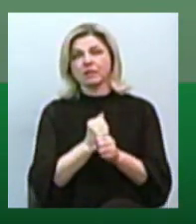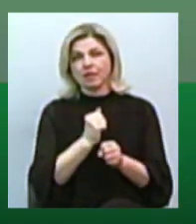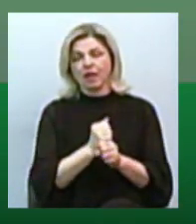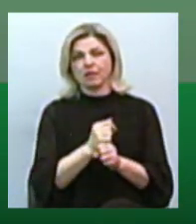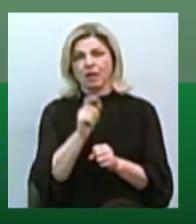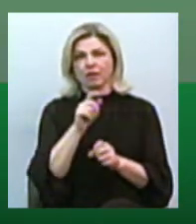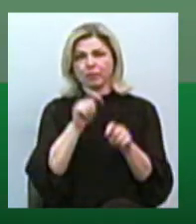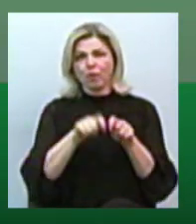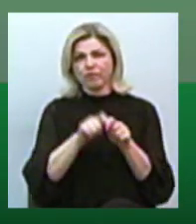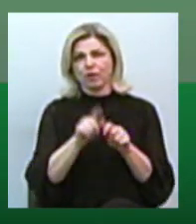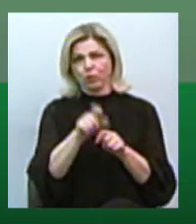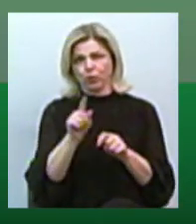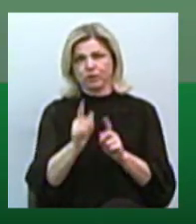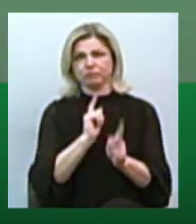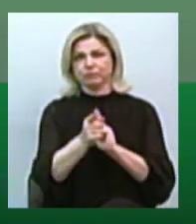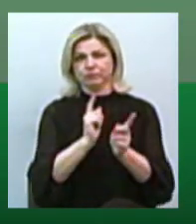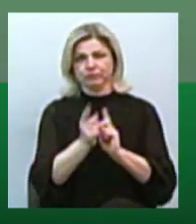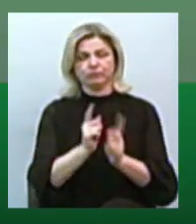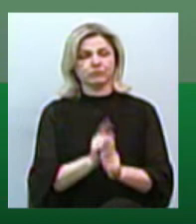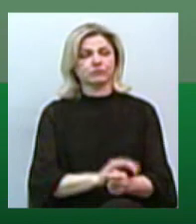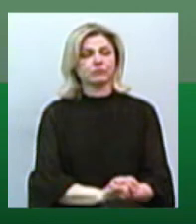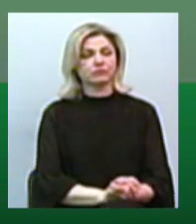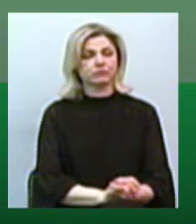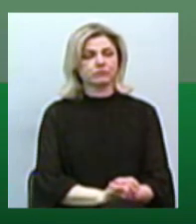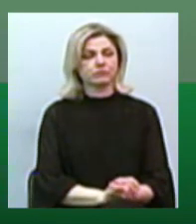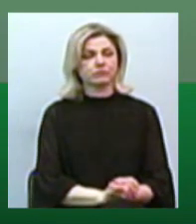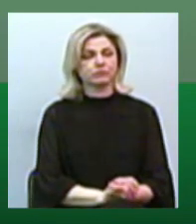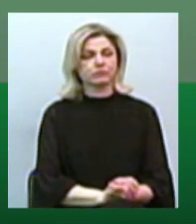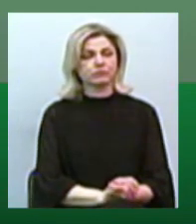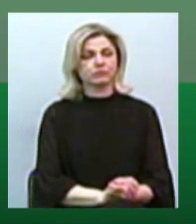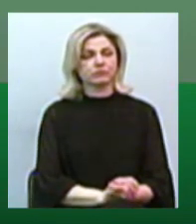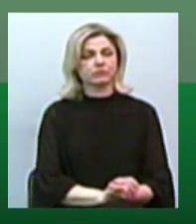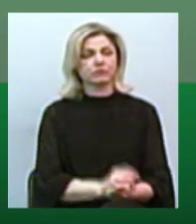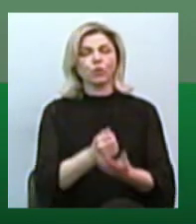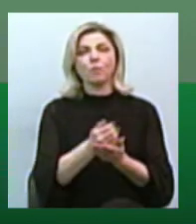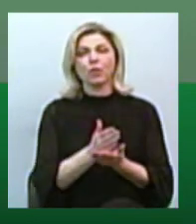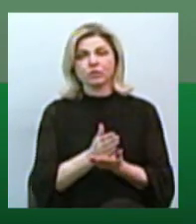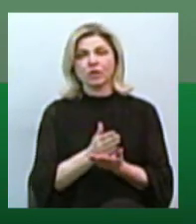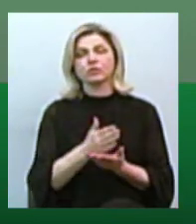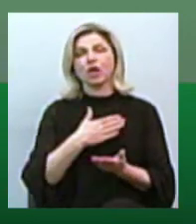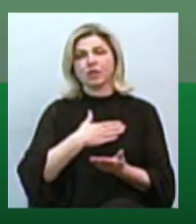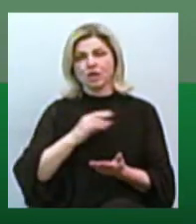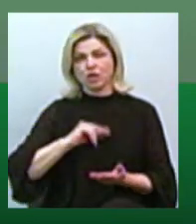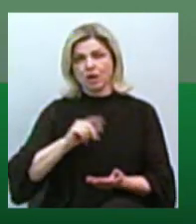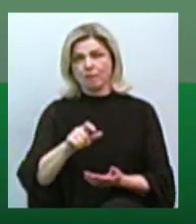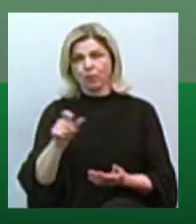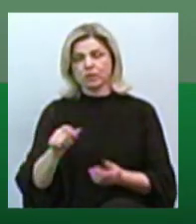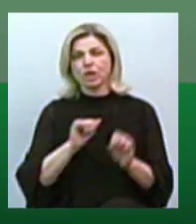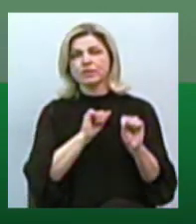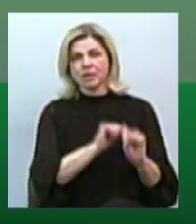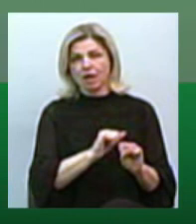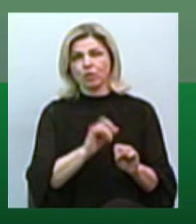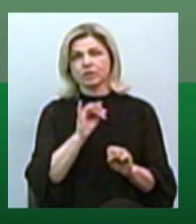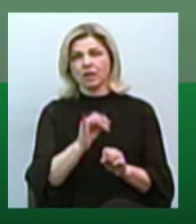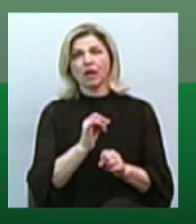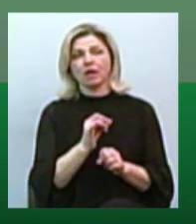клієнтів. Забезпечуємо наших співробітників засобами захисту, обробляємо